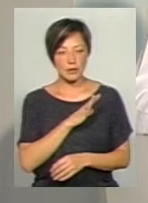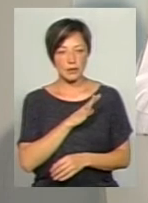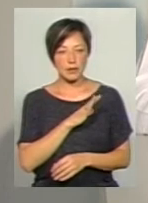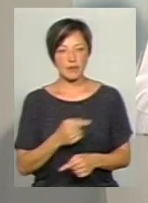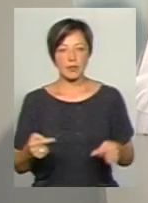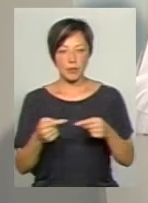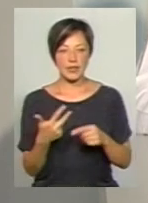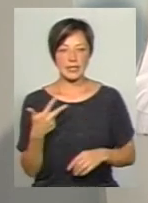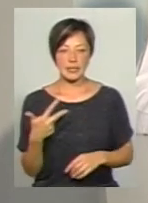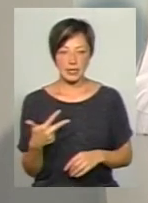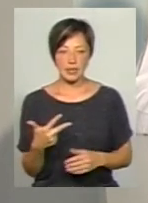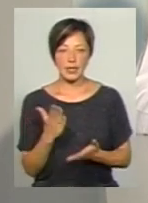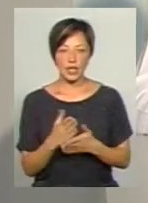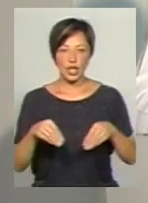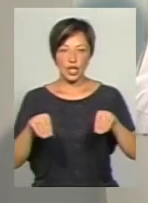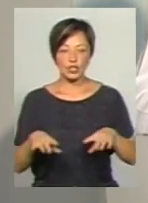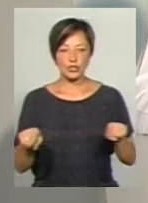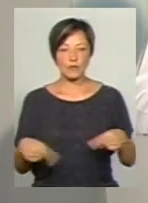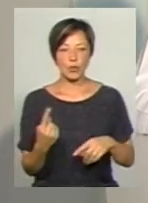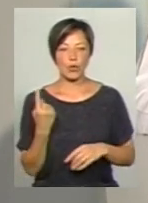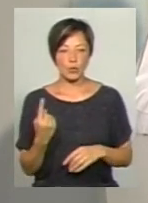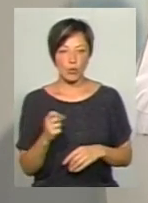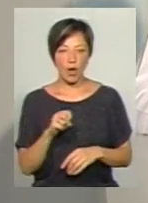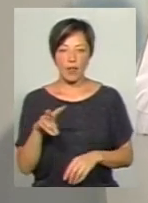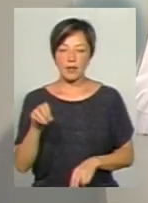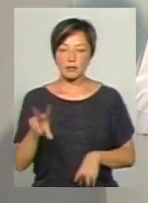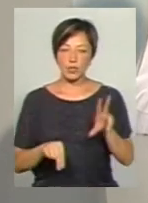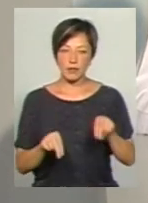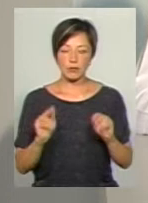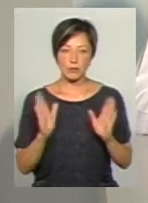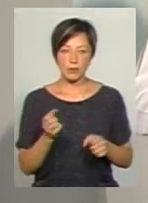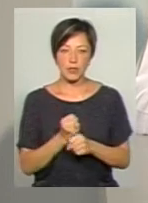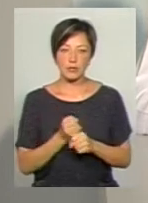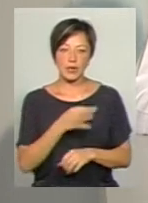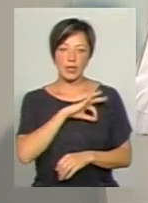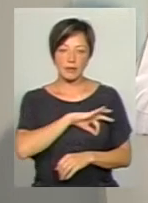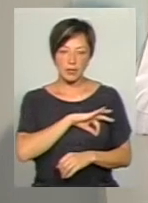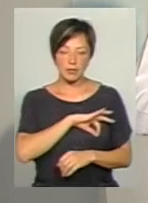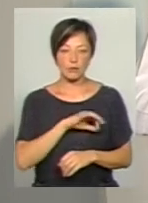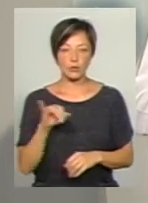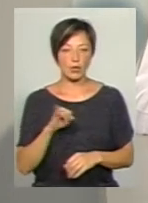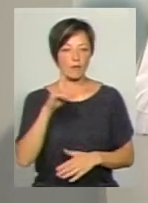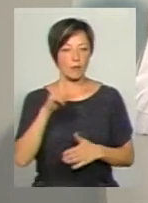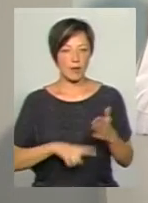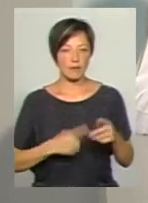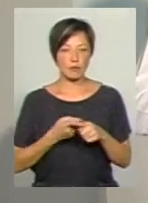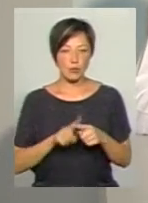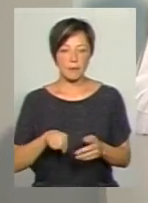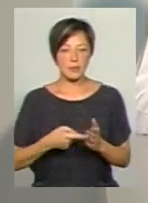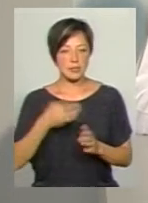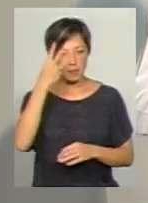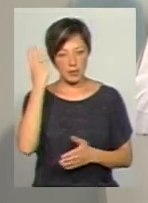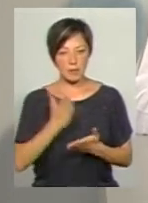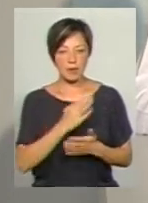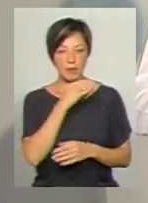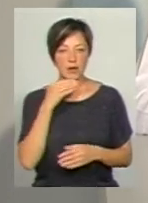відповідно, три. На сьогодні є рішення про створення одного, але сподіваємося, що він буде працювати ефективно. І впевнений в цьому через те, що місто Хмельницьке